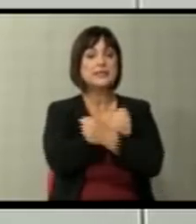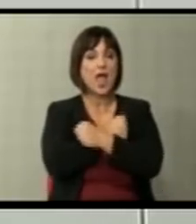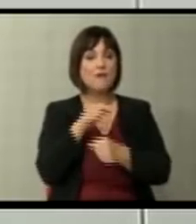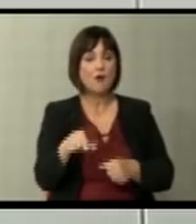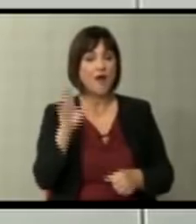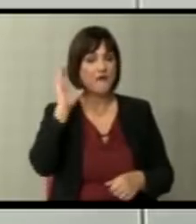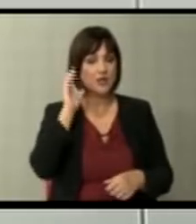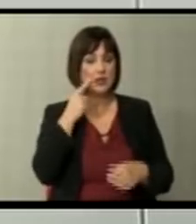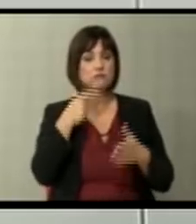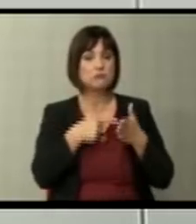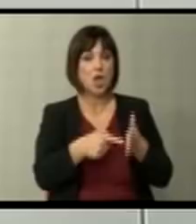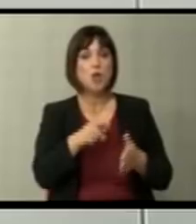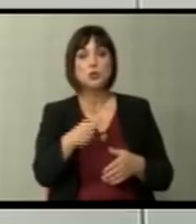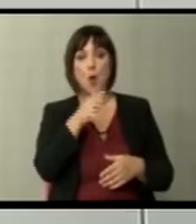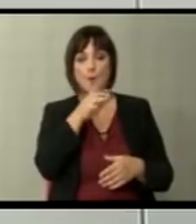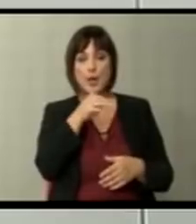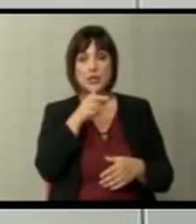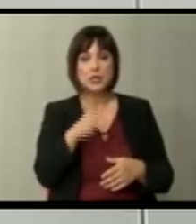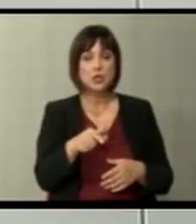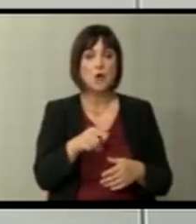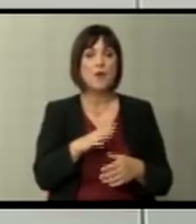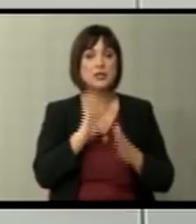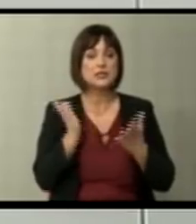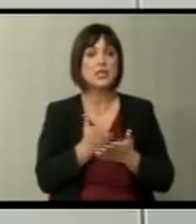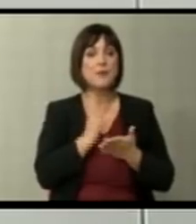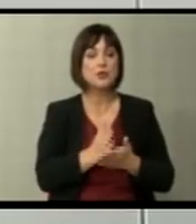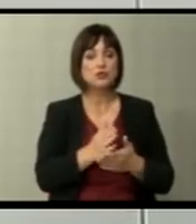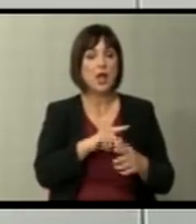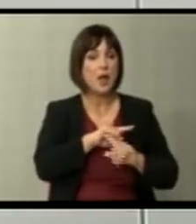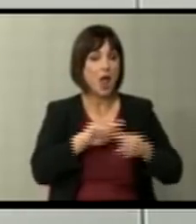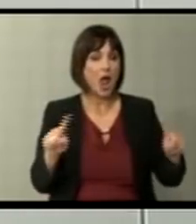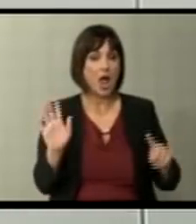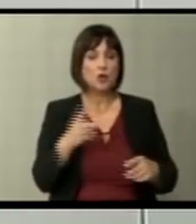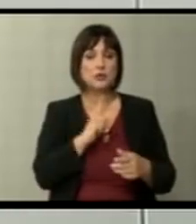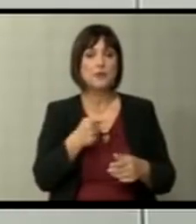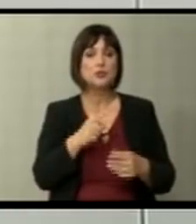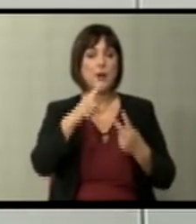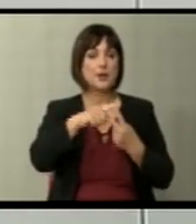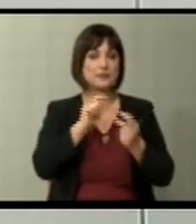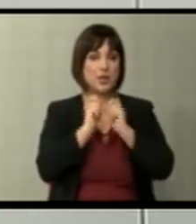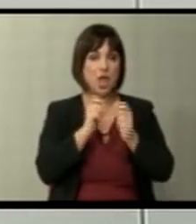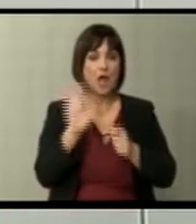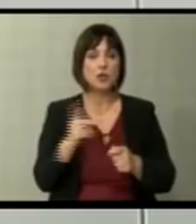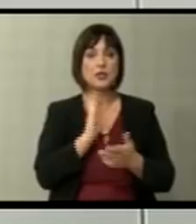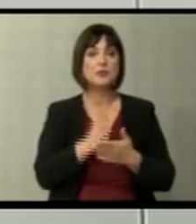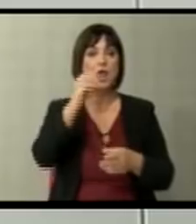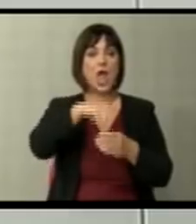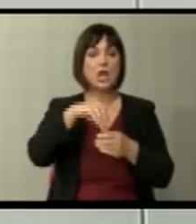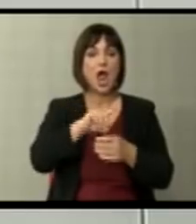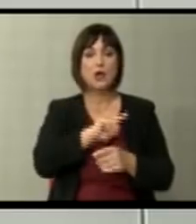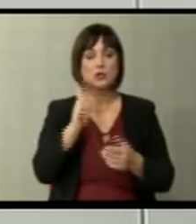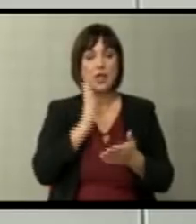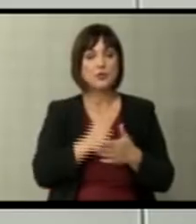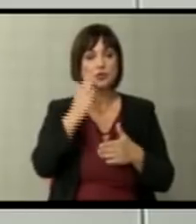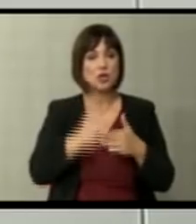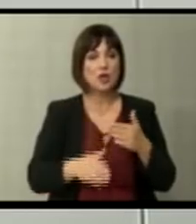видентна. Зачи, во Македонија и рейтинзите секе беше поинаку, ако не беше преспански одовор, ако не беше референуват, ако не беше